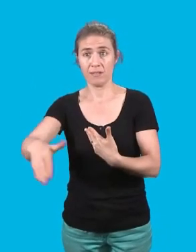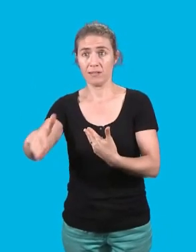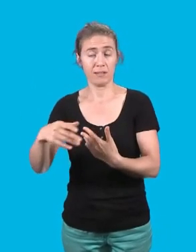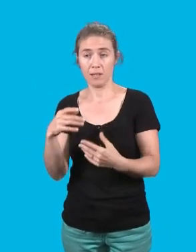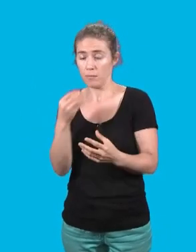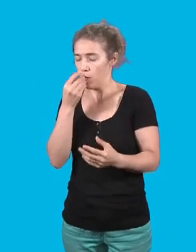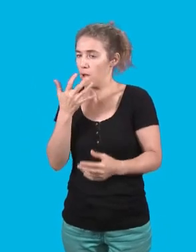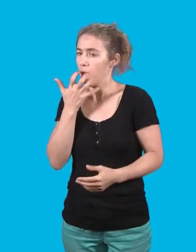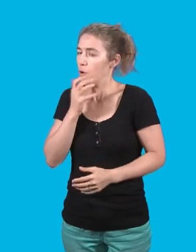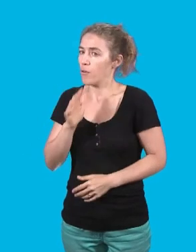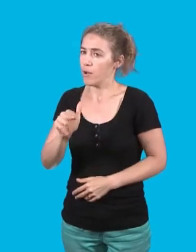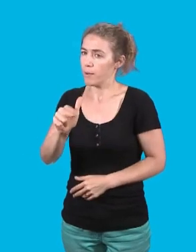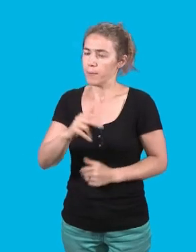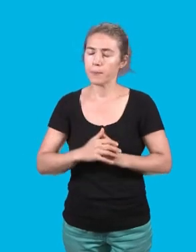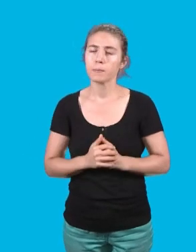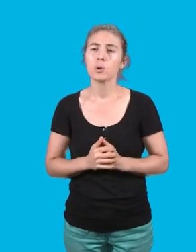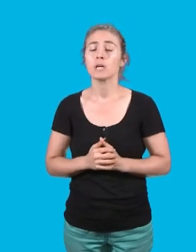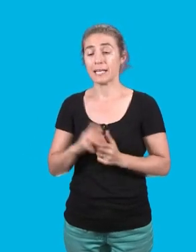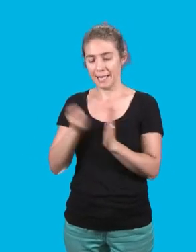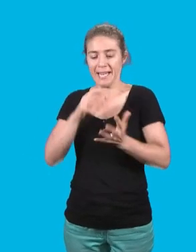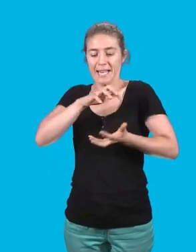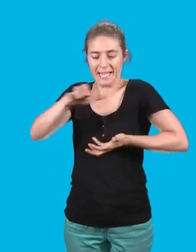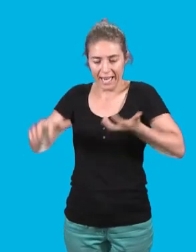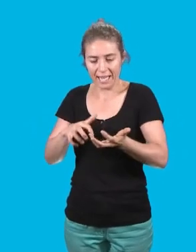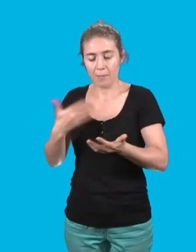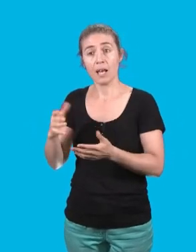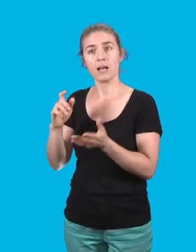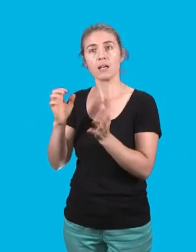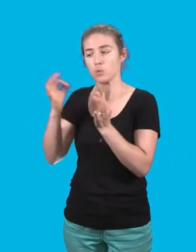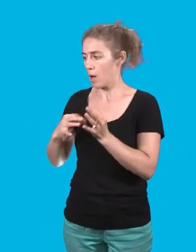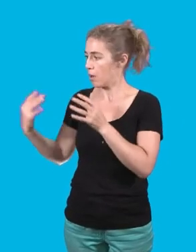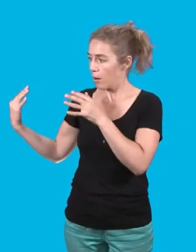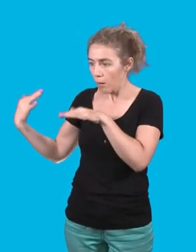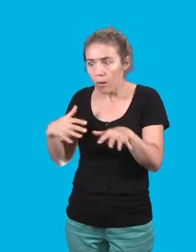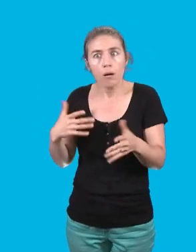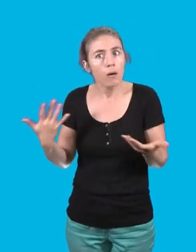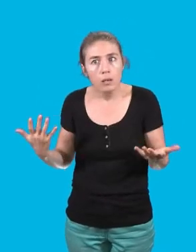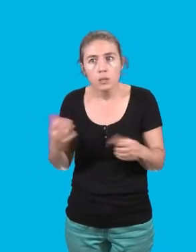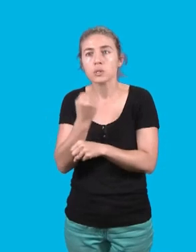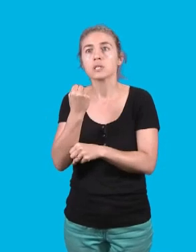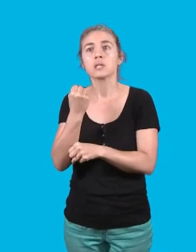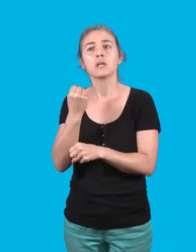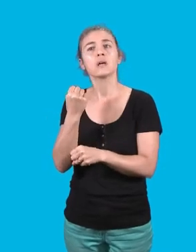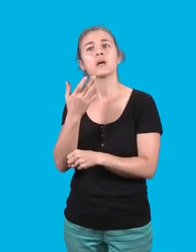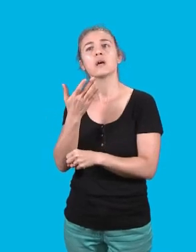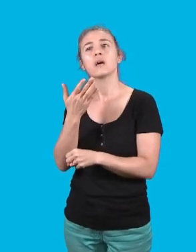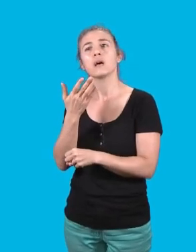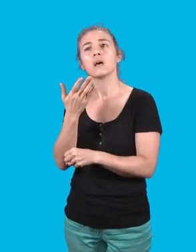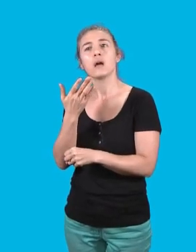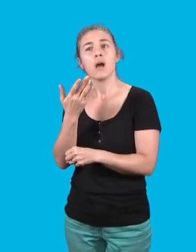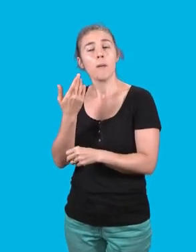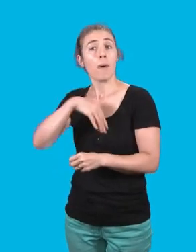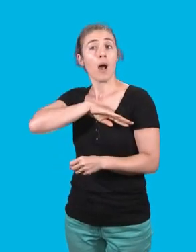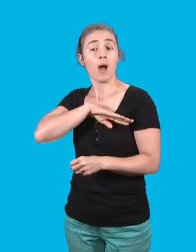Et dans cette crise-là, nous obtenons ces résultats. Nous les devons à l'exigence culturelle des